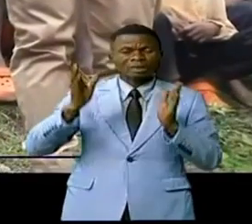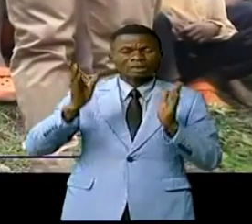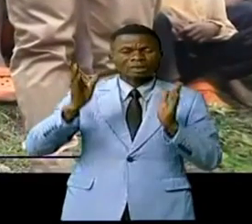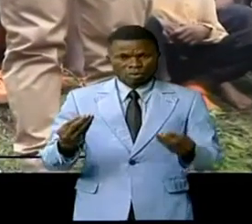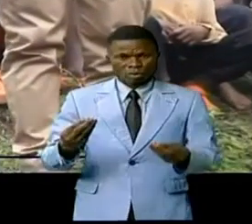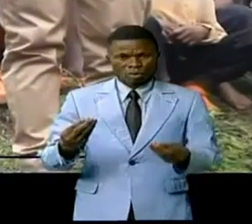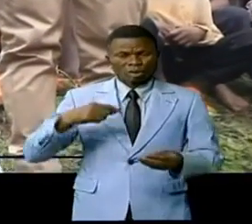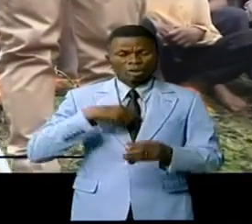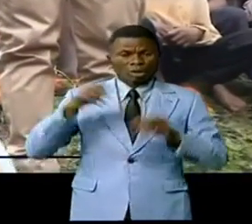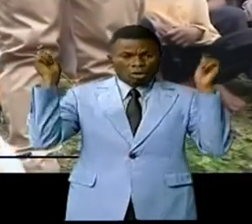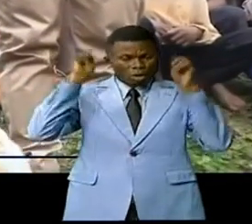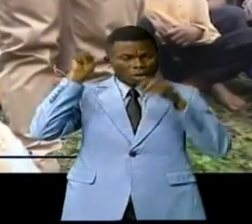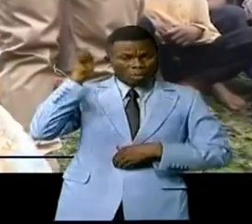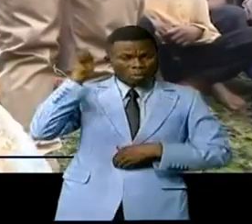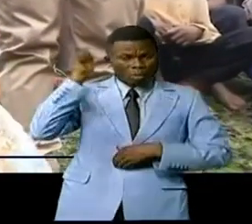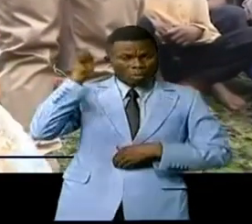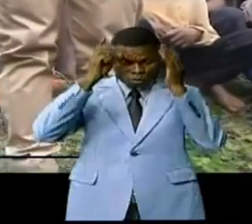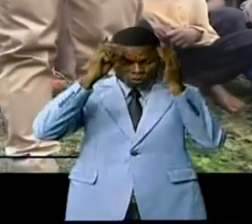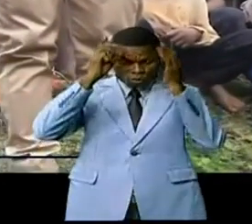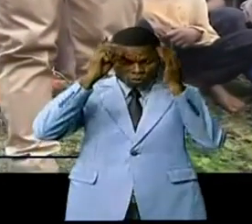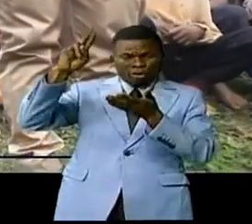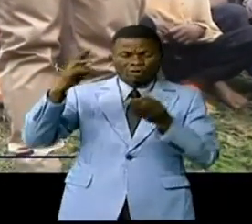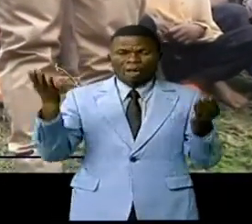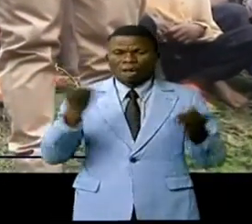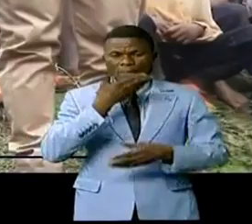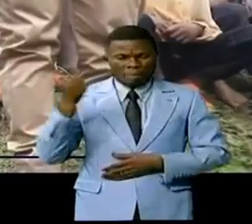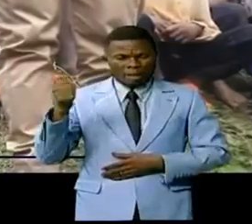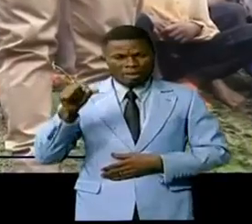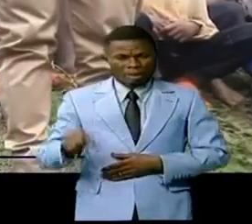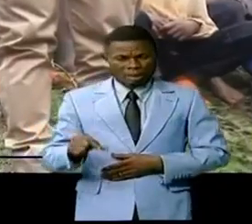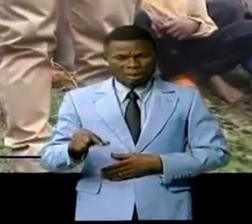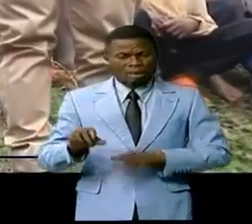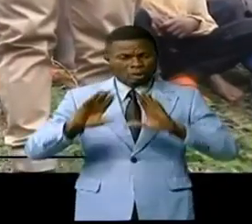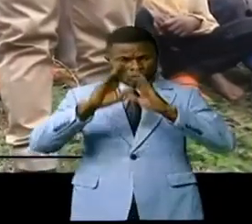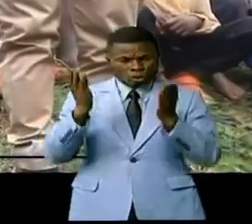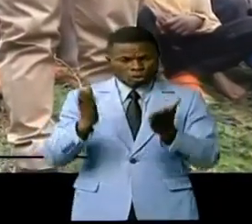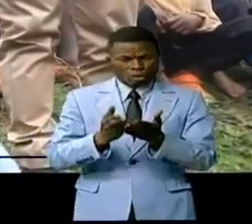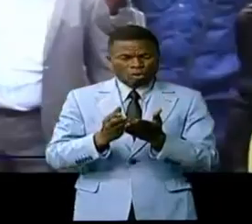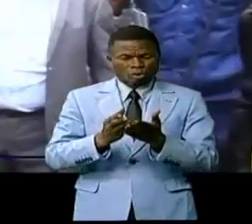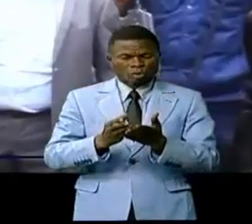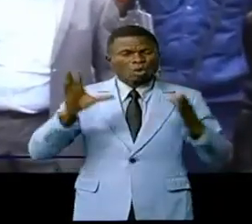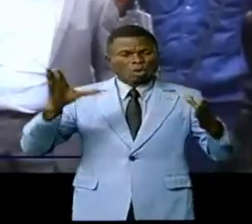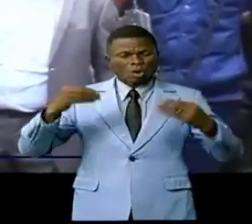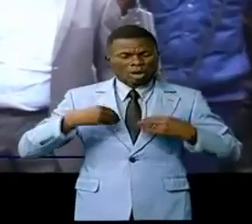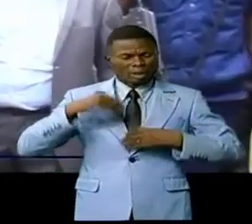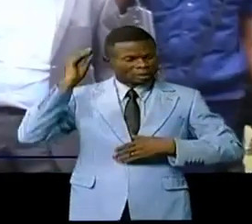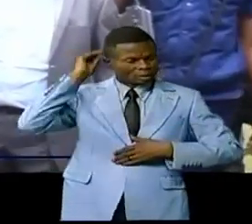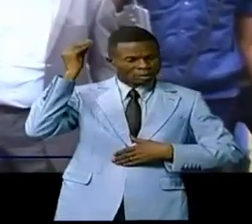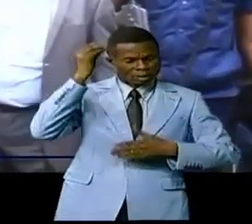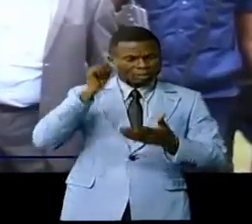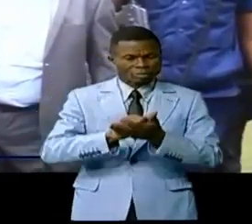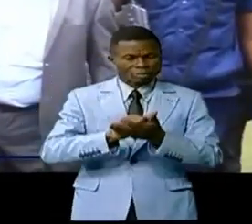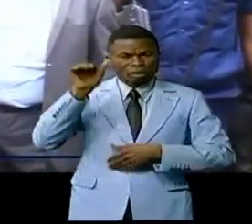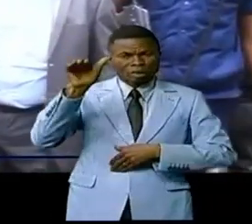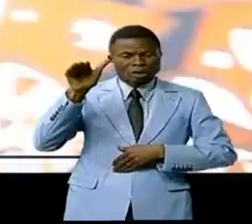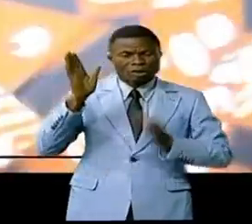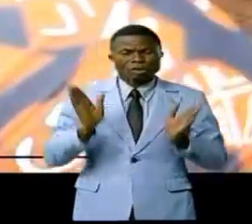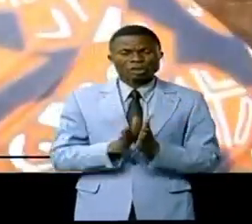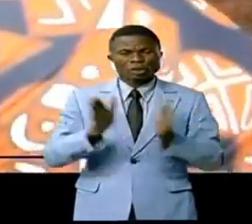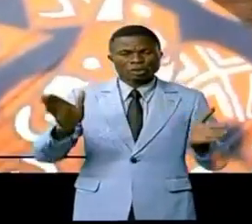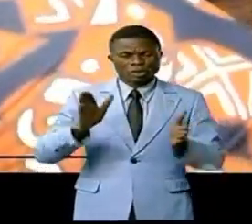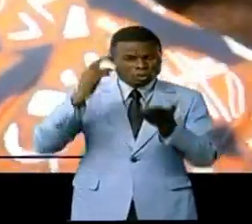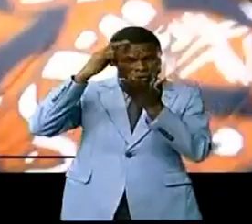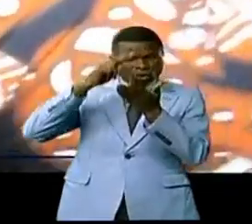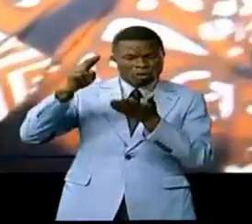nous sommes professeurs d'université parce que, et c'est tout ça la reconnaissance. Le directeur général de l'ISP Kazibas, le